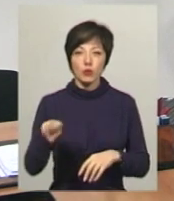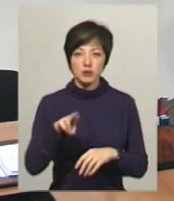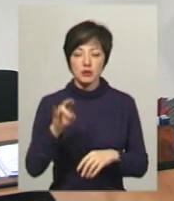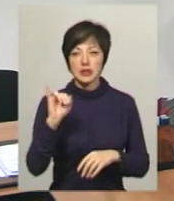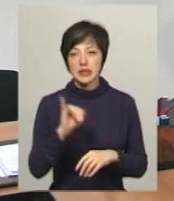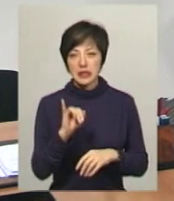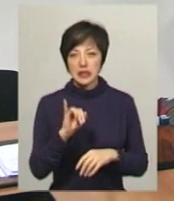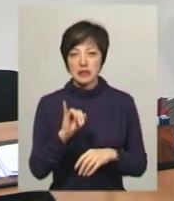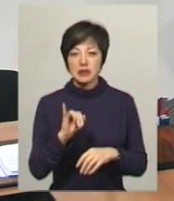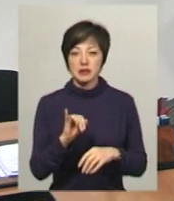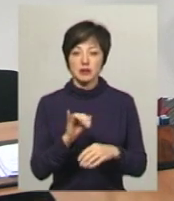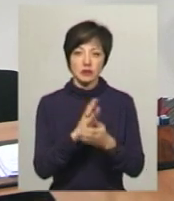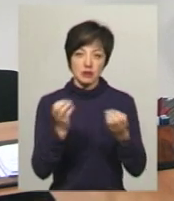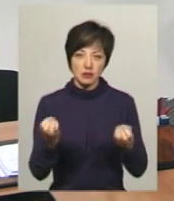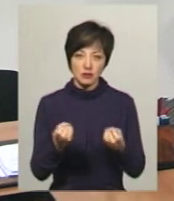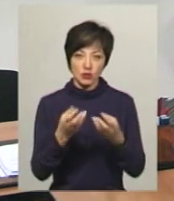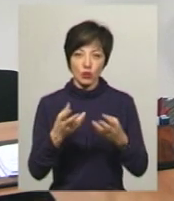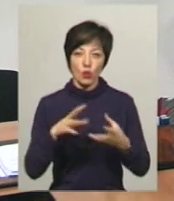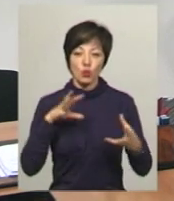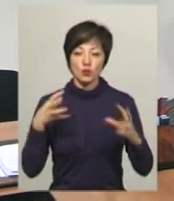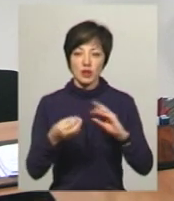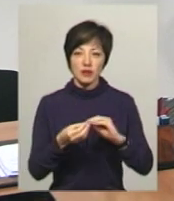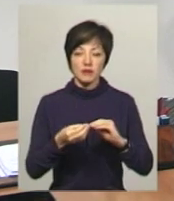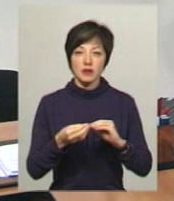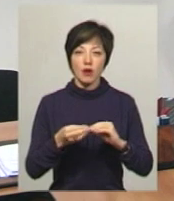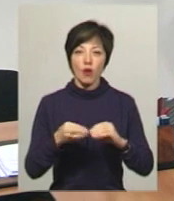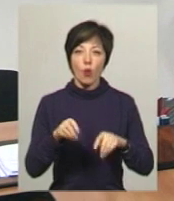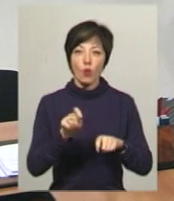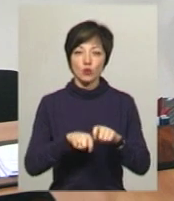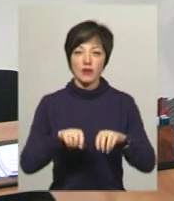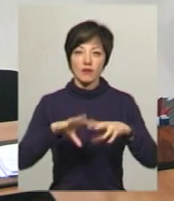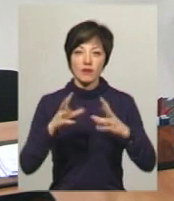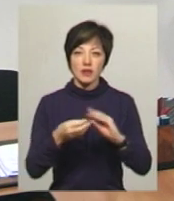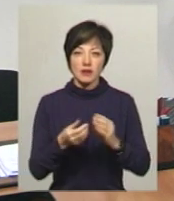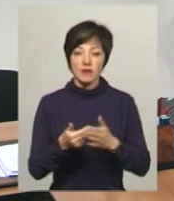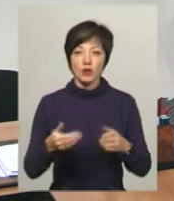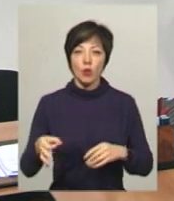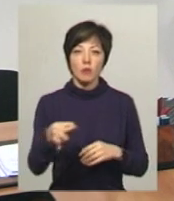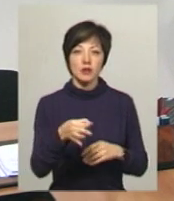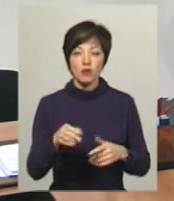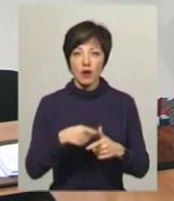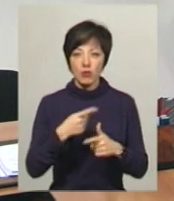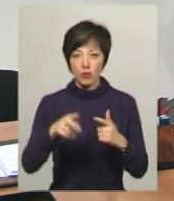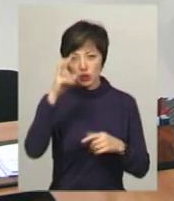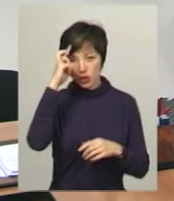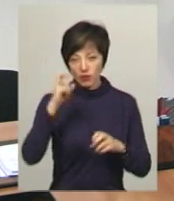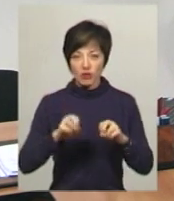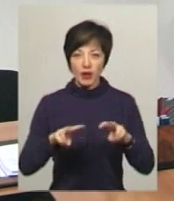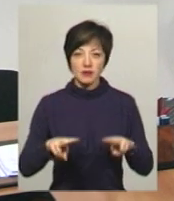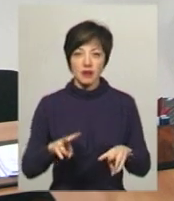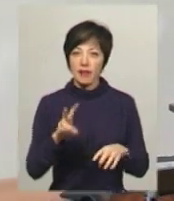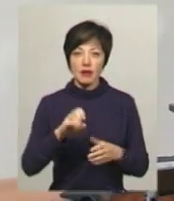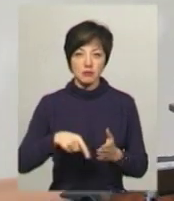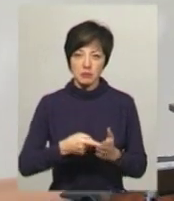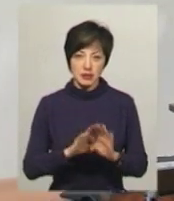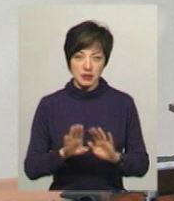І свіжий консультативний висновок обов'язково від обласного або державного фахівця, не з